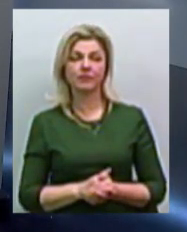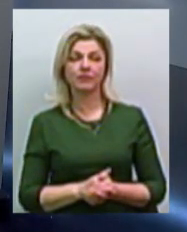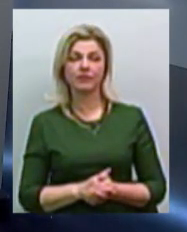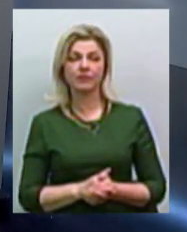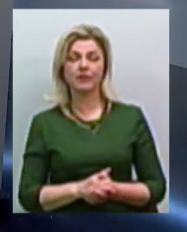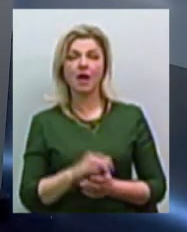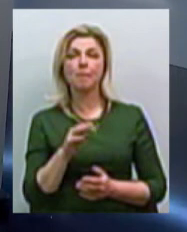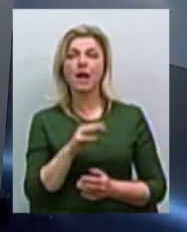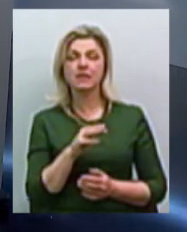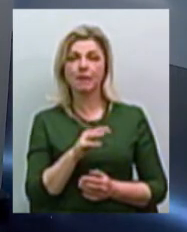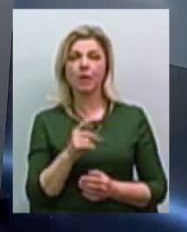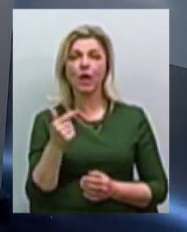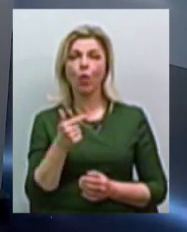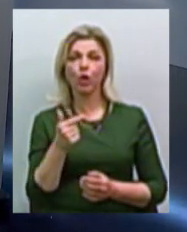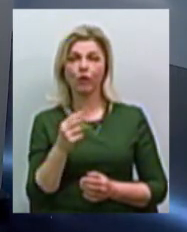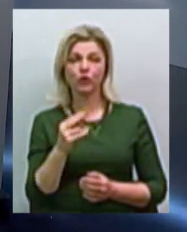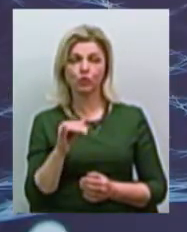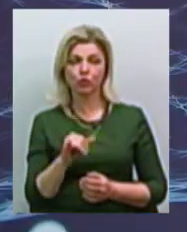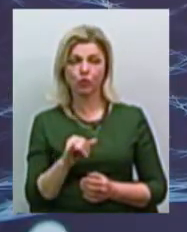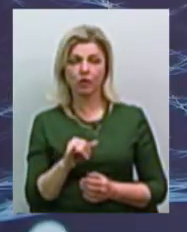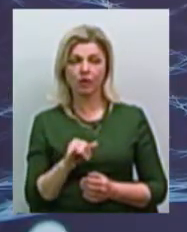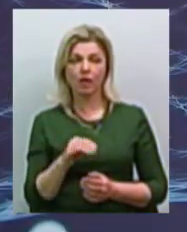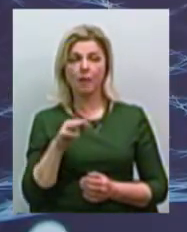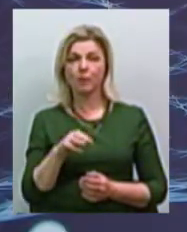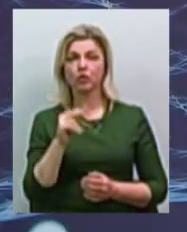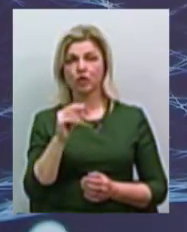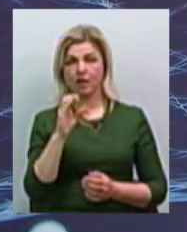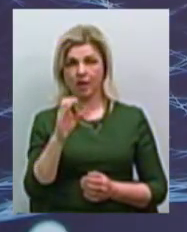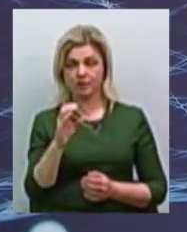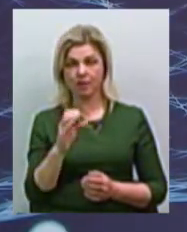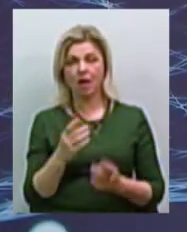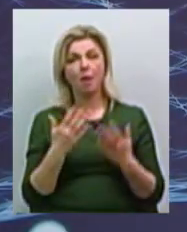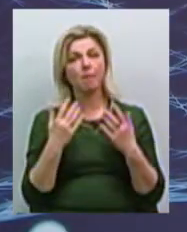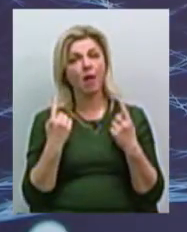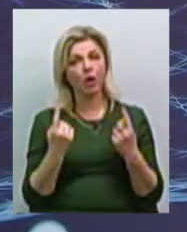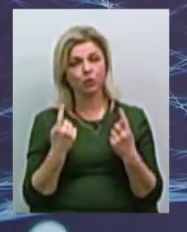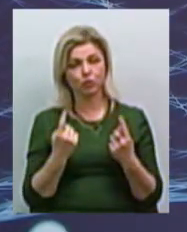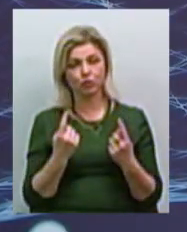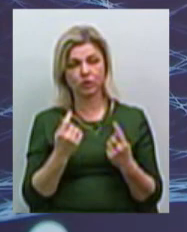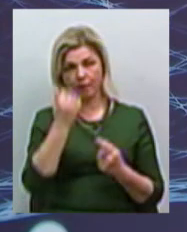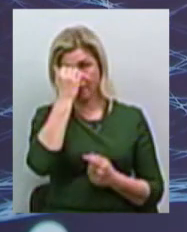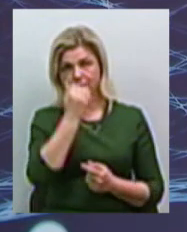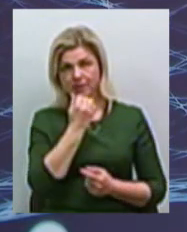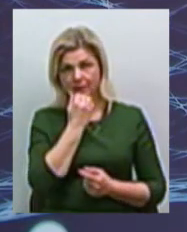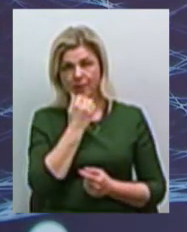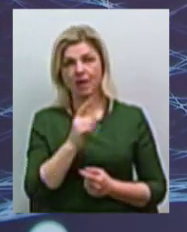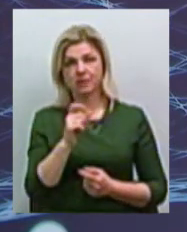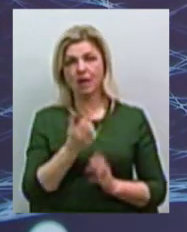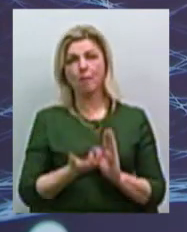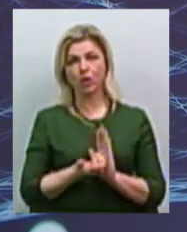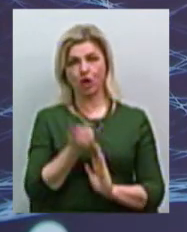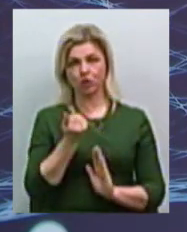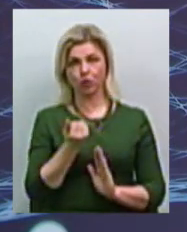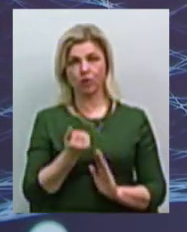Георгиевичу МЧС. Більшіше спосібо за підтримку.